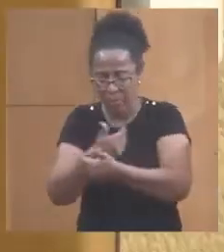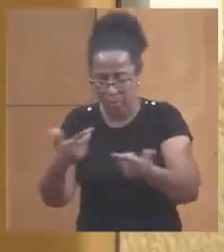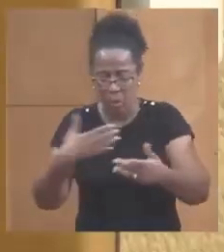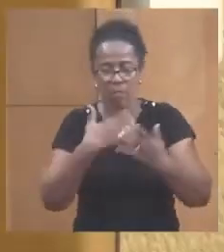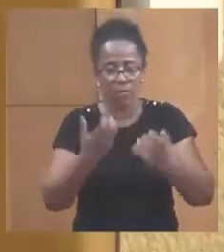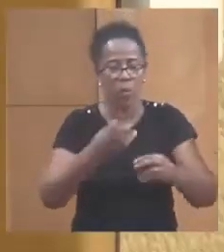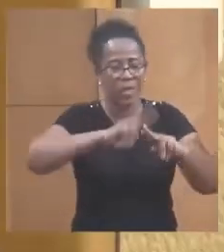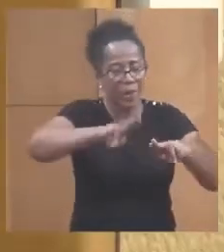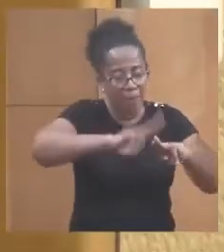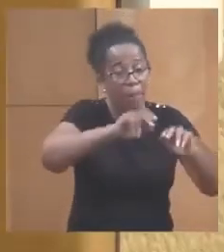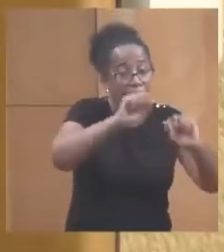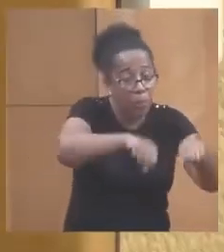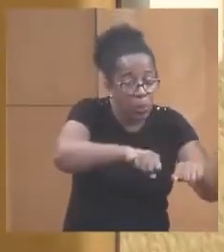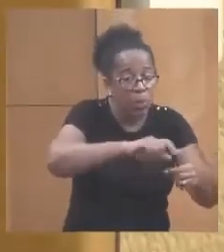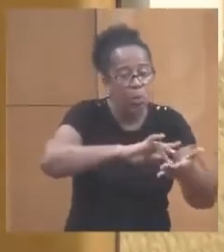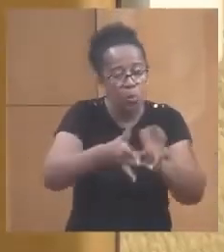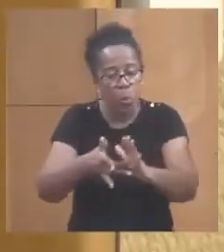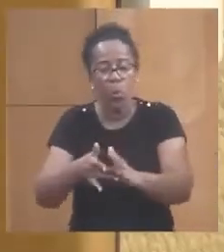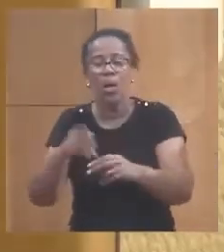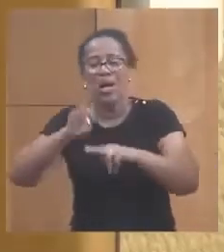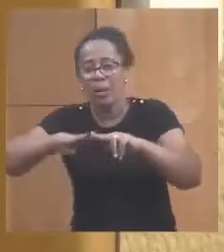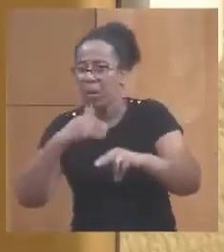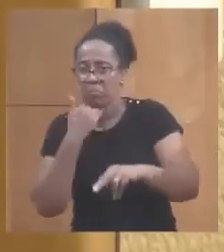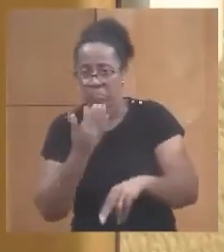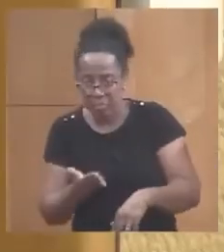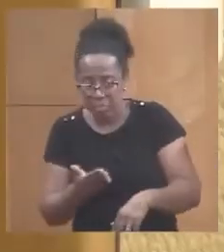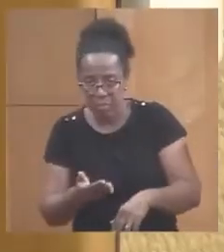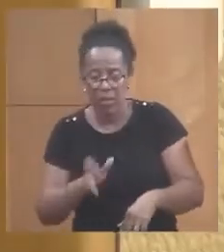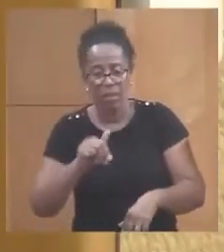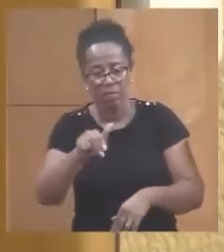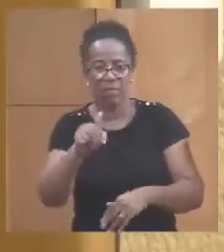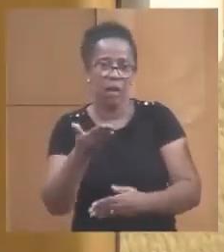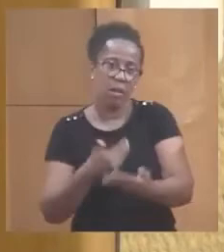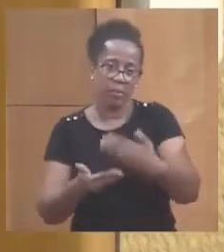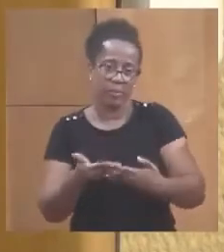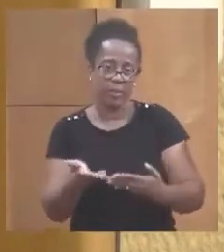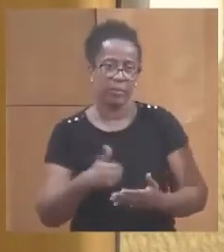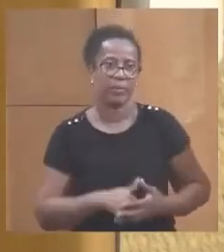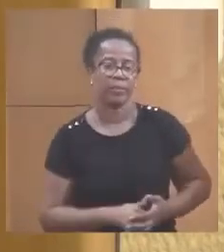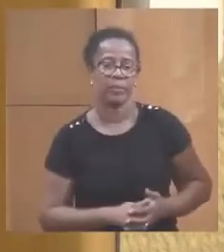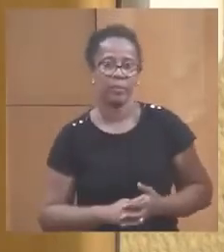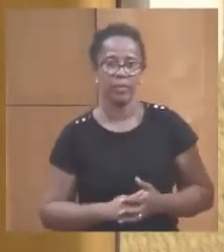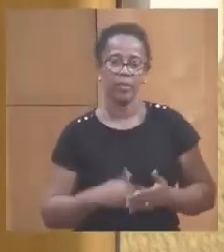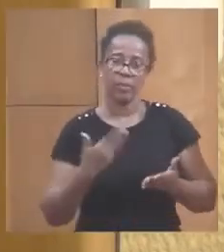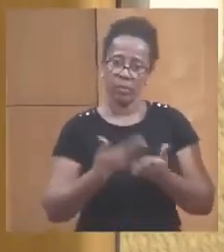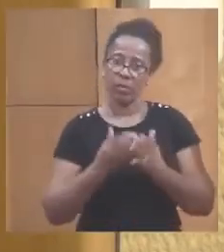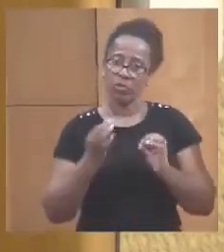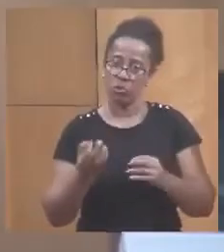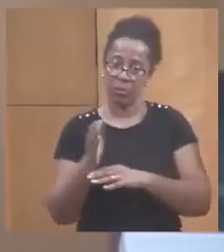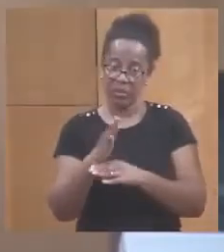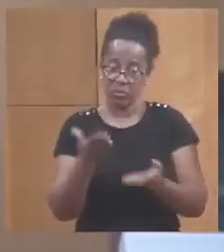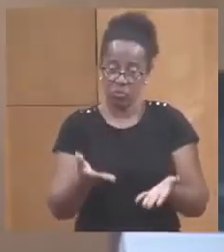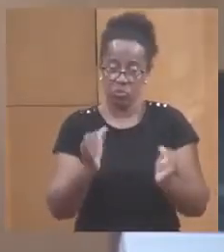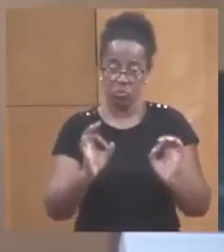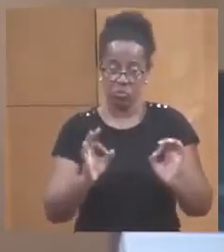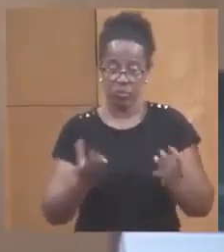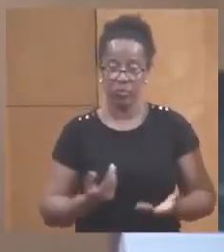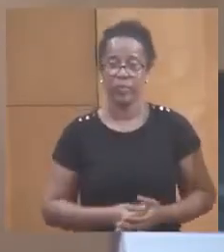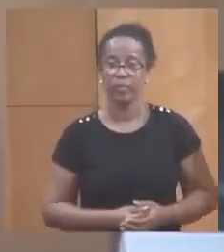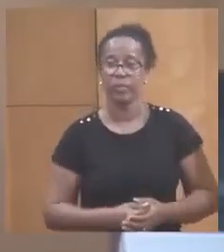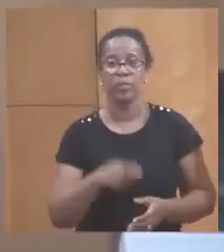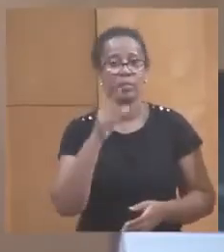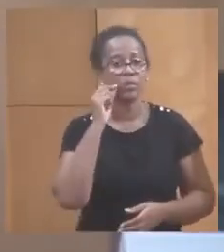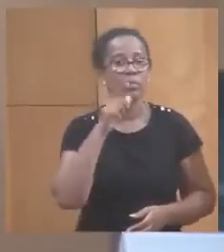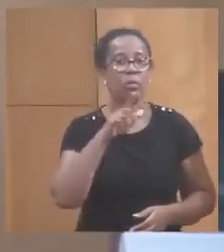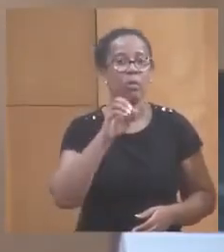réparer ce qui était réparable et tous ceux qui ne sont non réparables seront changés. Et c'est cela que j'ai présenté aujourd'hui. Collègue